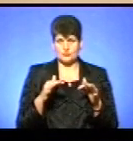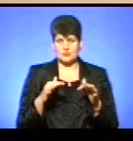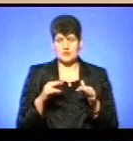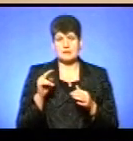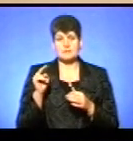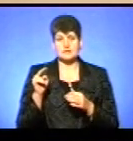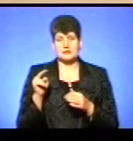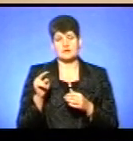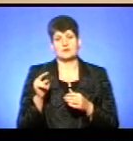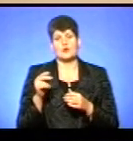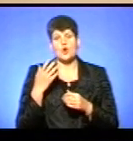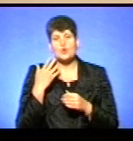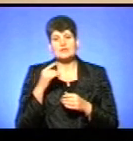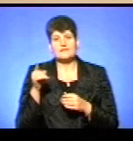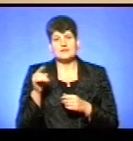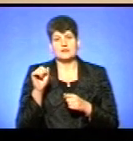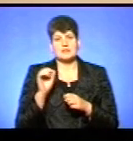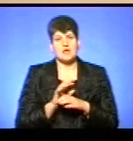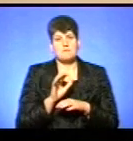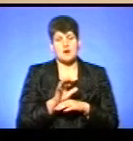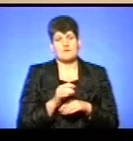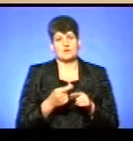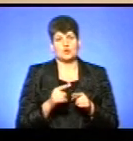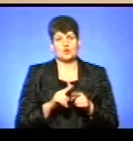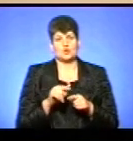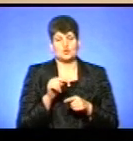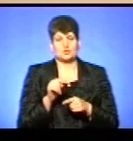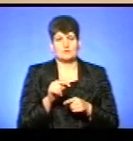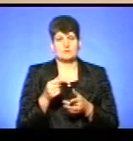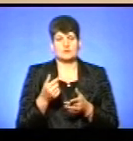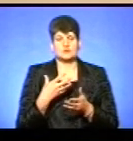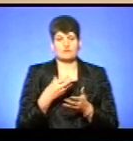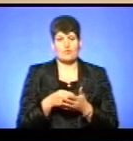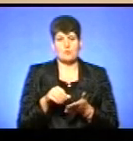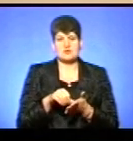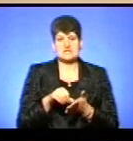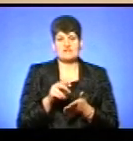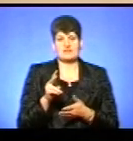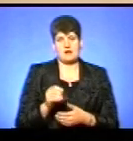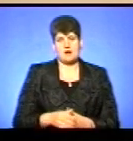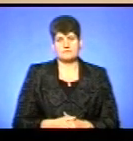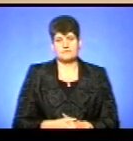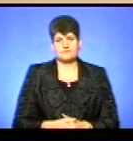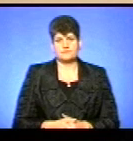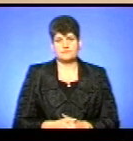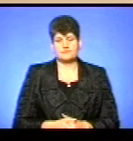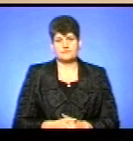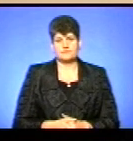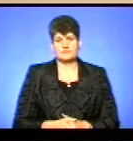патріархом, коли він направить свого представника. Але